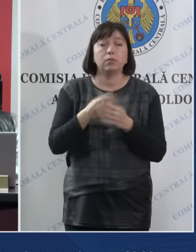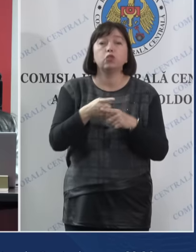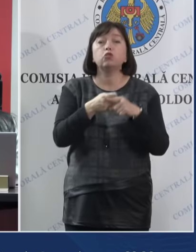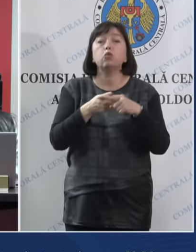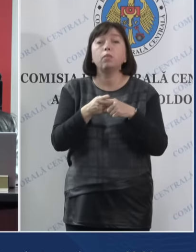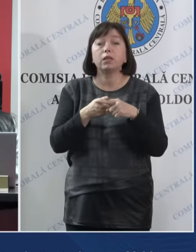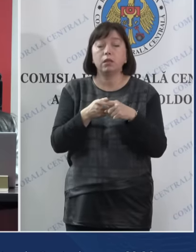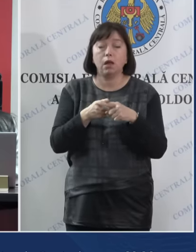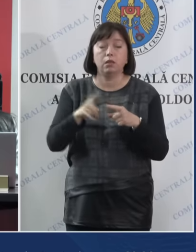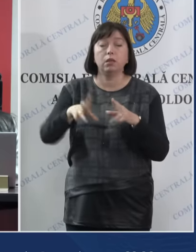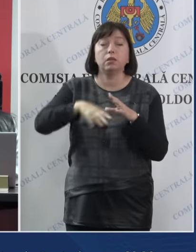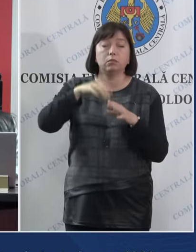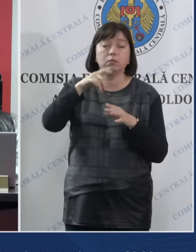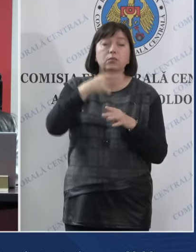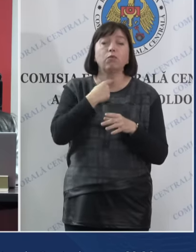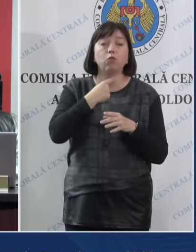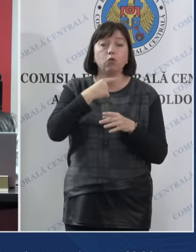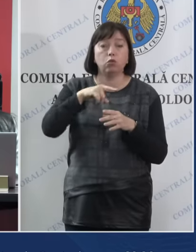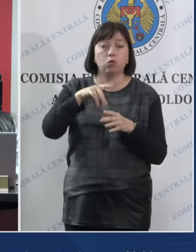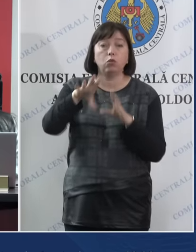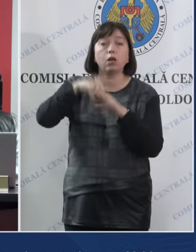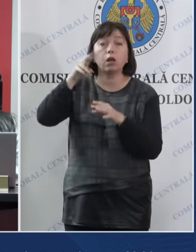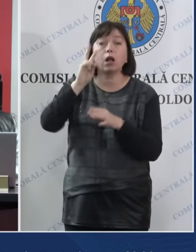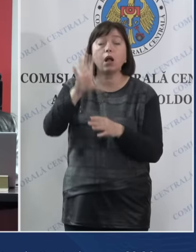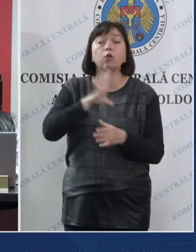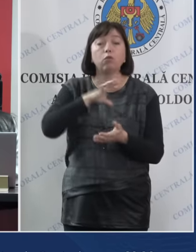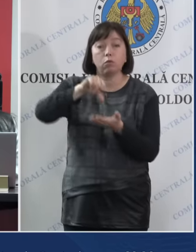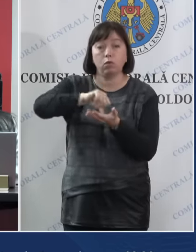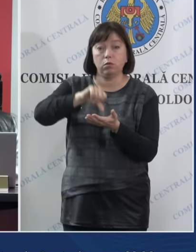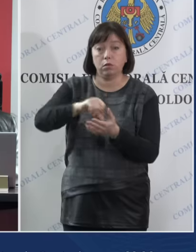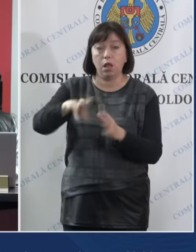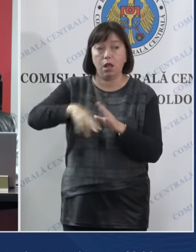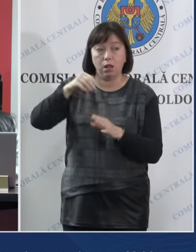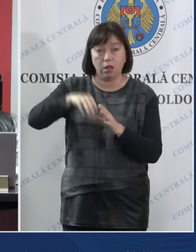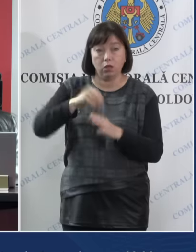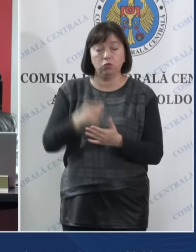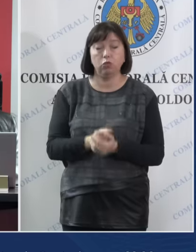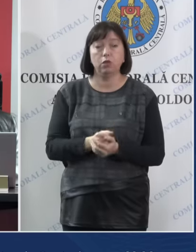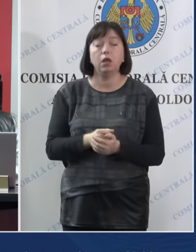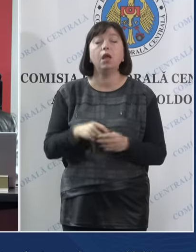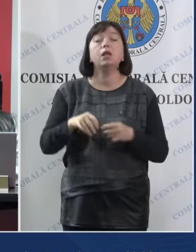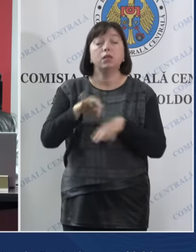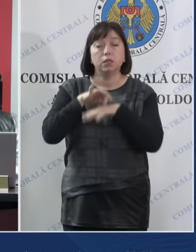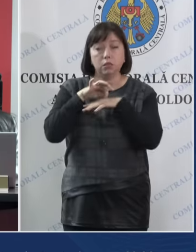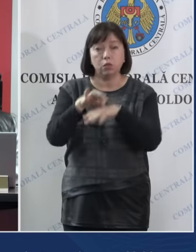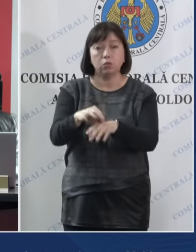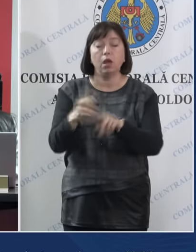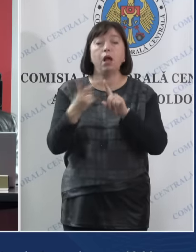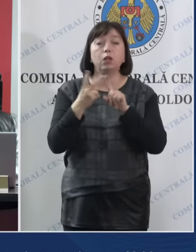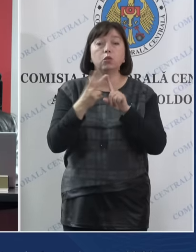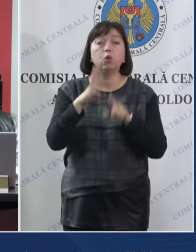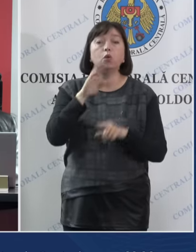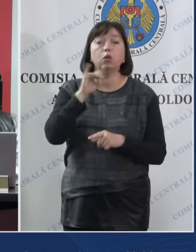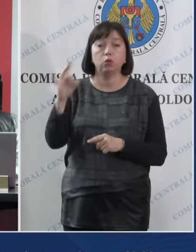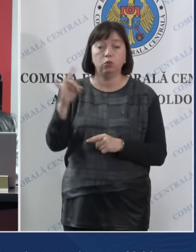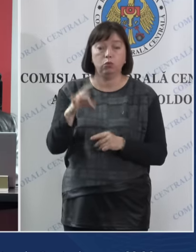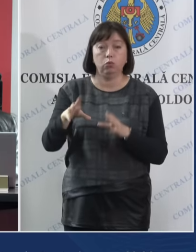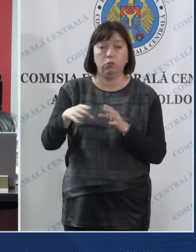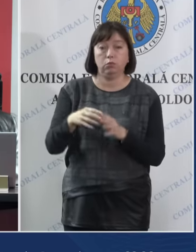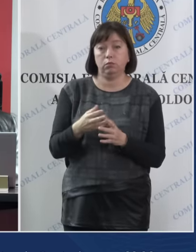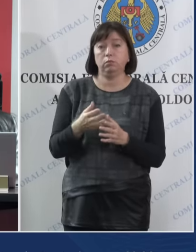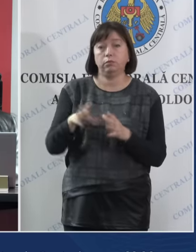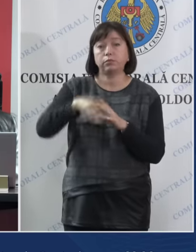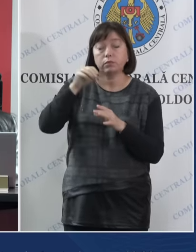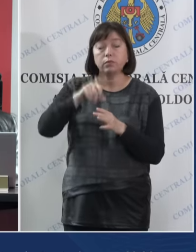din voturile alegătorilor care au participat la alegeri, se organizează al doilea tur de scrutin